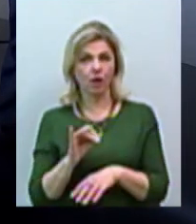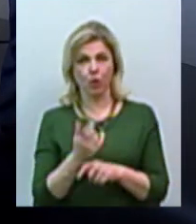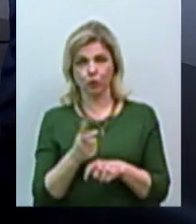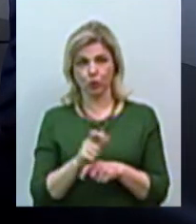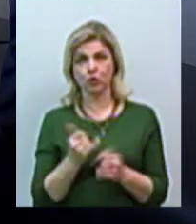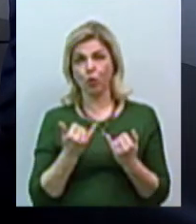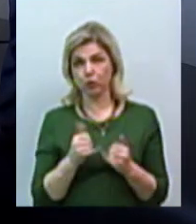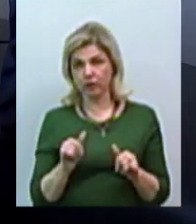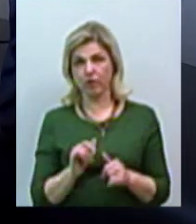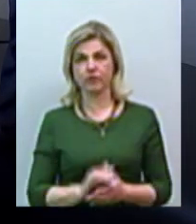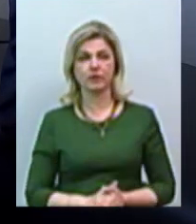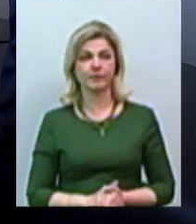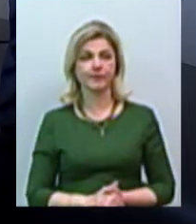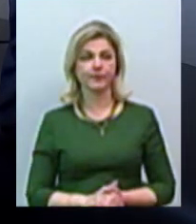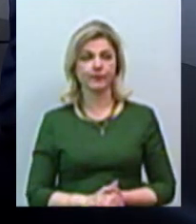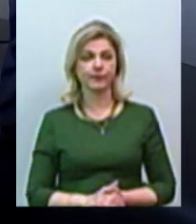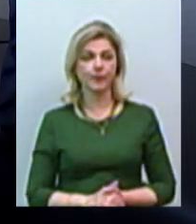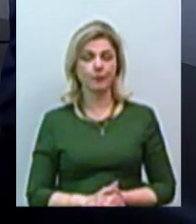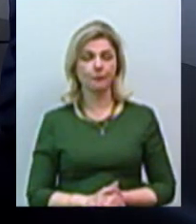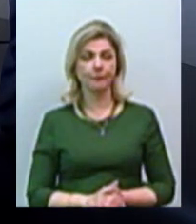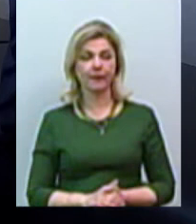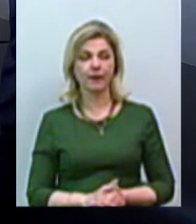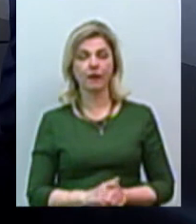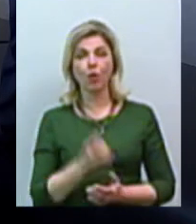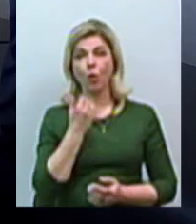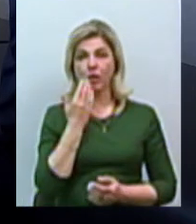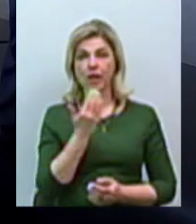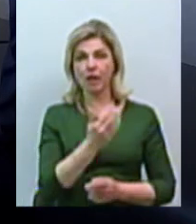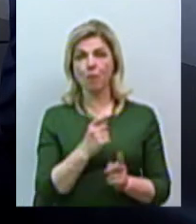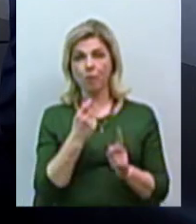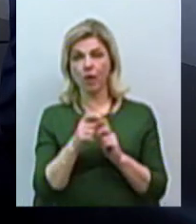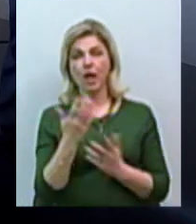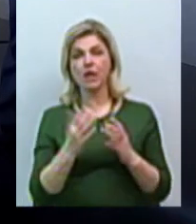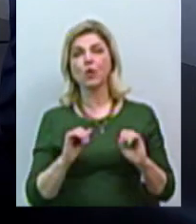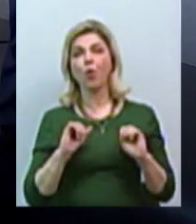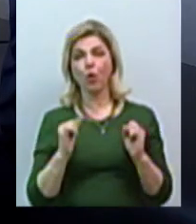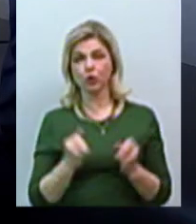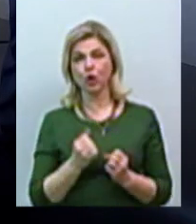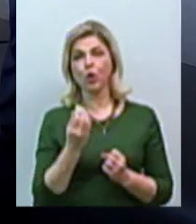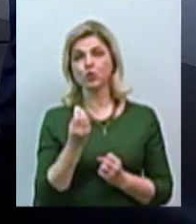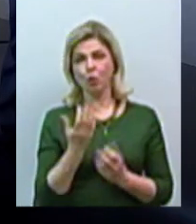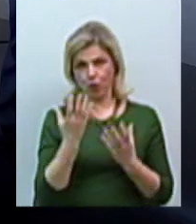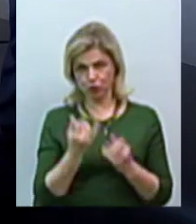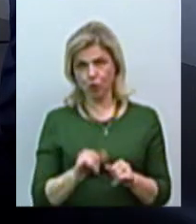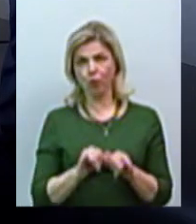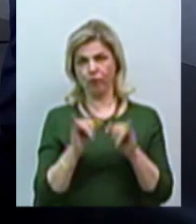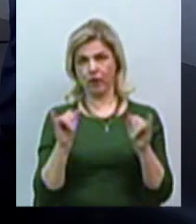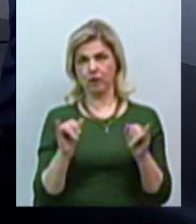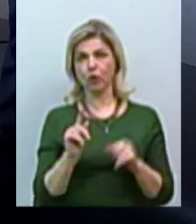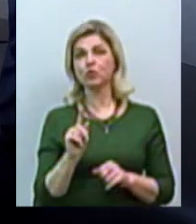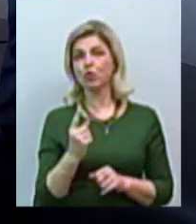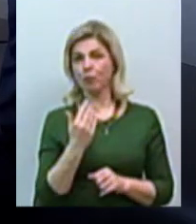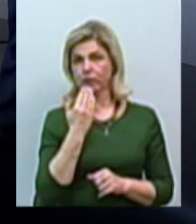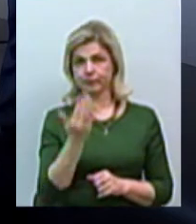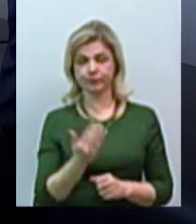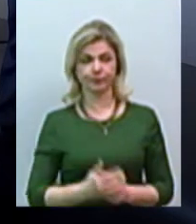здивувався, коли йому відповіли, що в разі похолодання суми ще збільшаться. Чому? Ну,